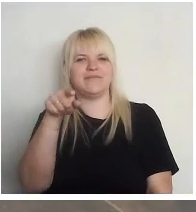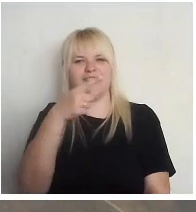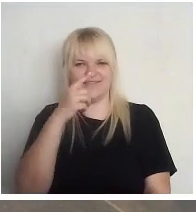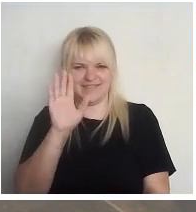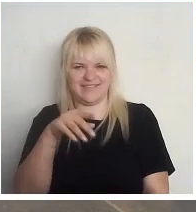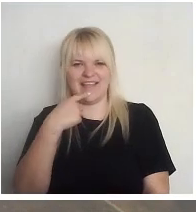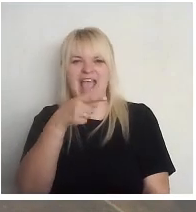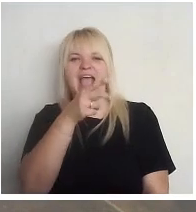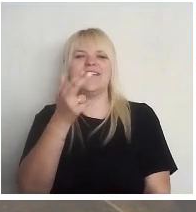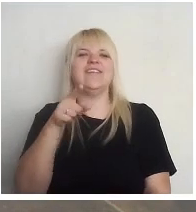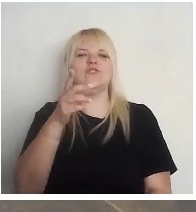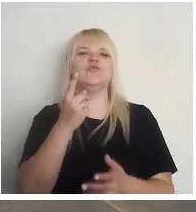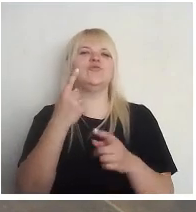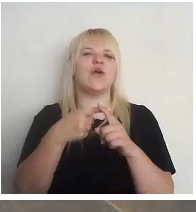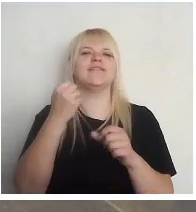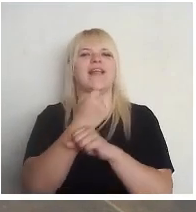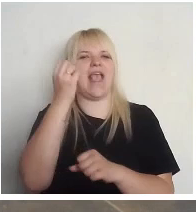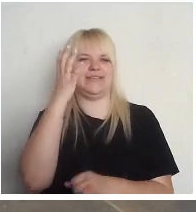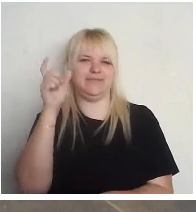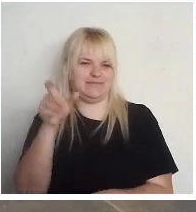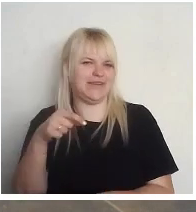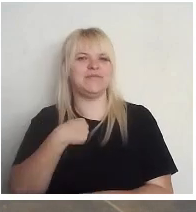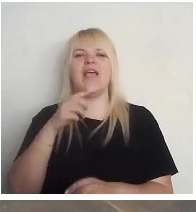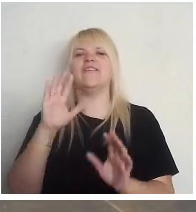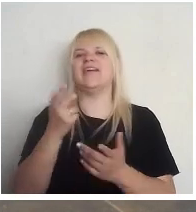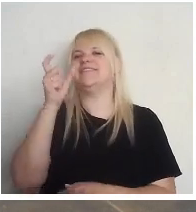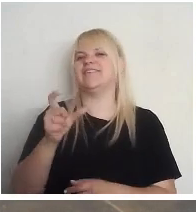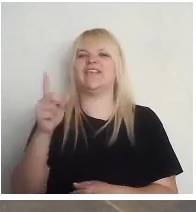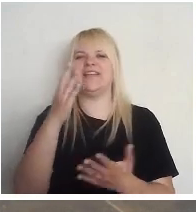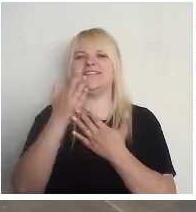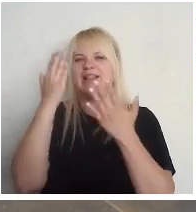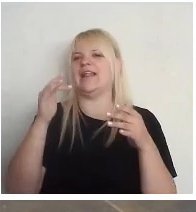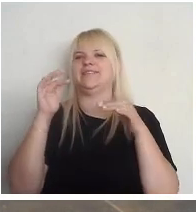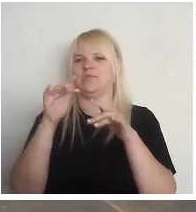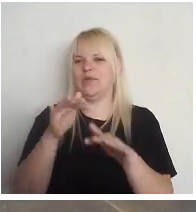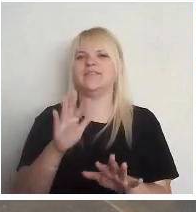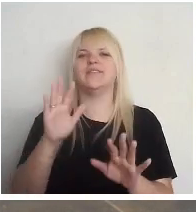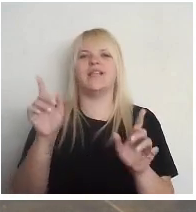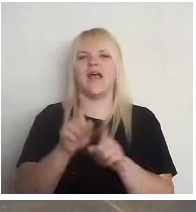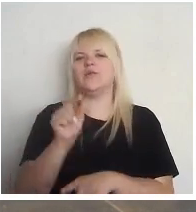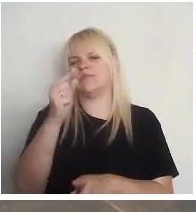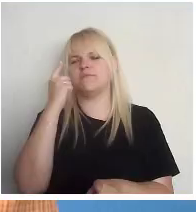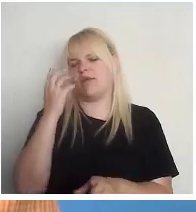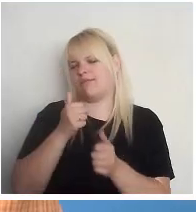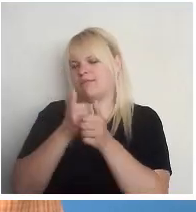Jā, šoreiz gan kā eksperts vai vismaz cilvēks, kurš izlasīs procedūru un mazliet par to padomājas.